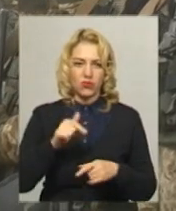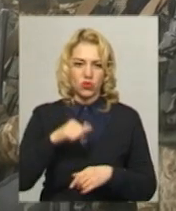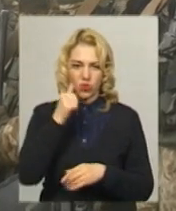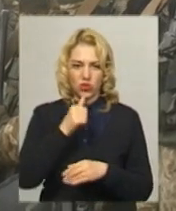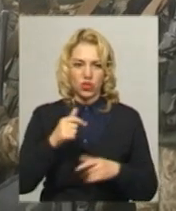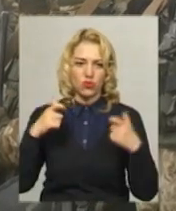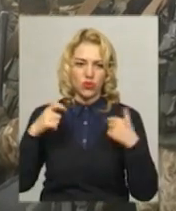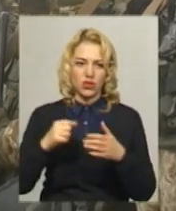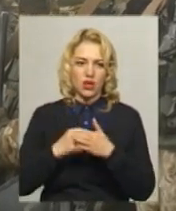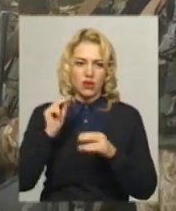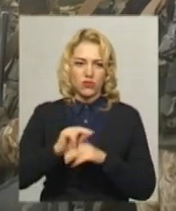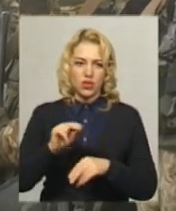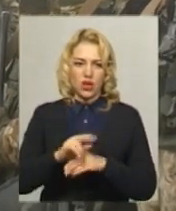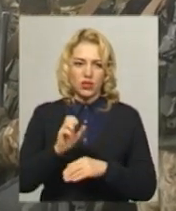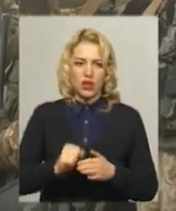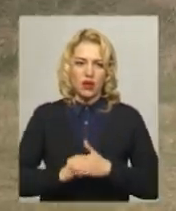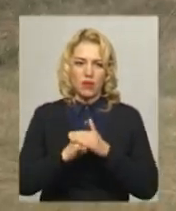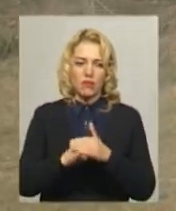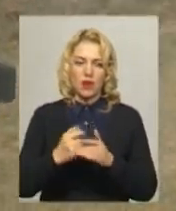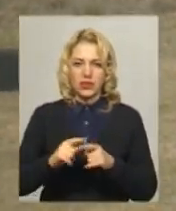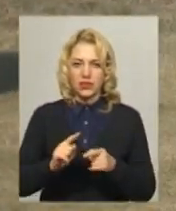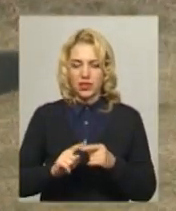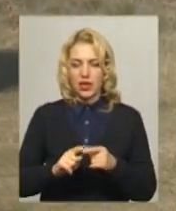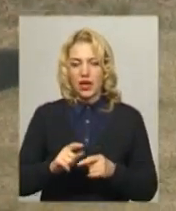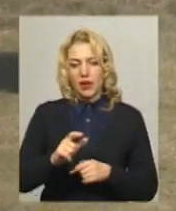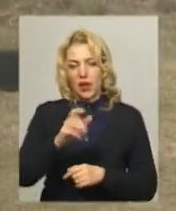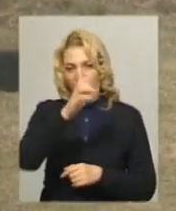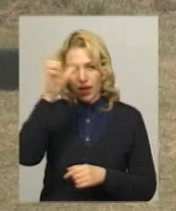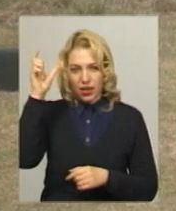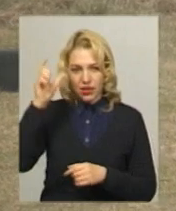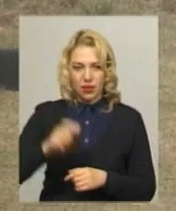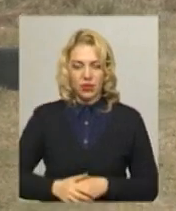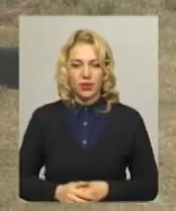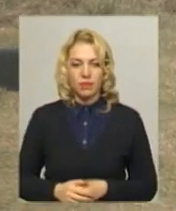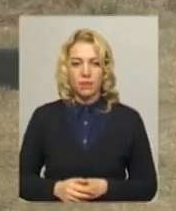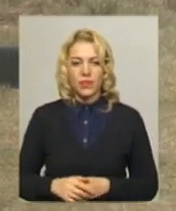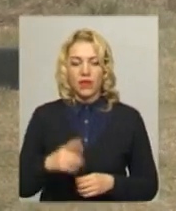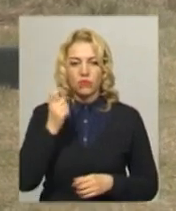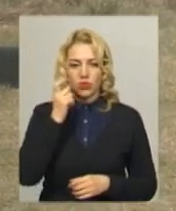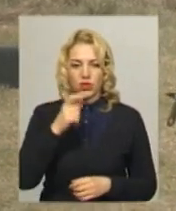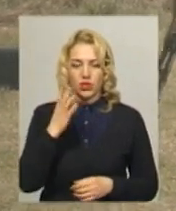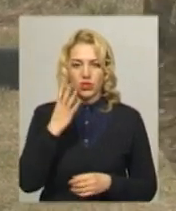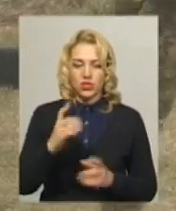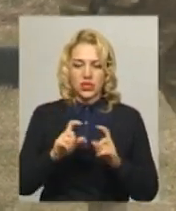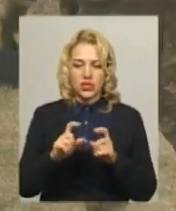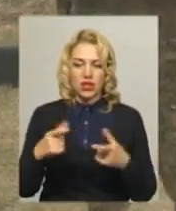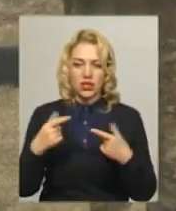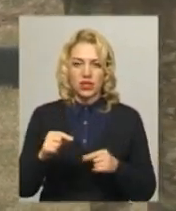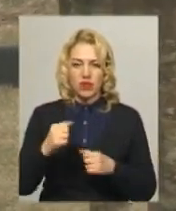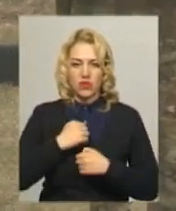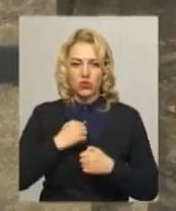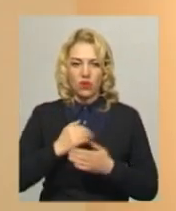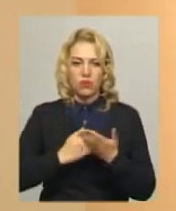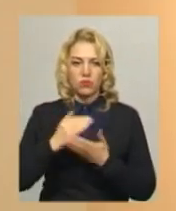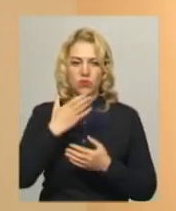навчають на базі Національної академії прикордонних військ, каже генерал-майор Микола Маланчій. Додає, в Україні чотири заклади, де військові підвищують